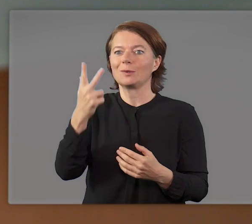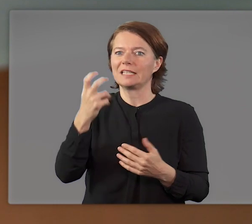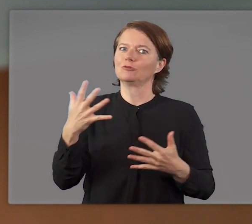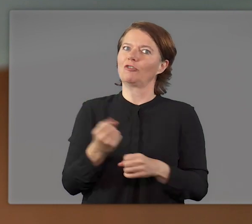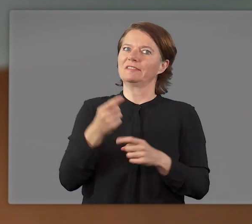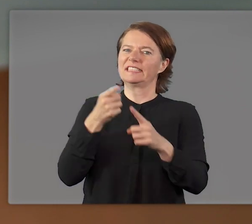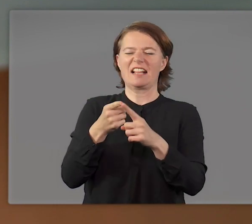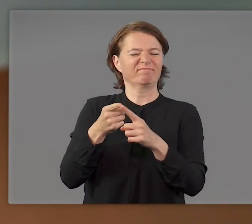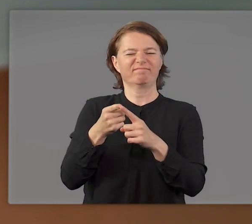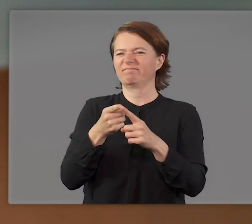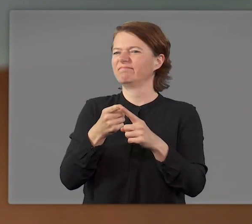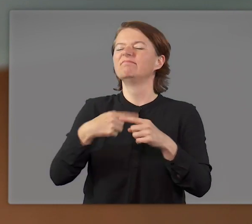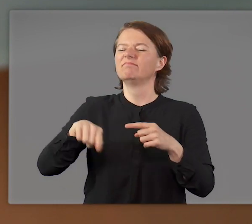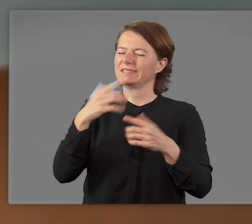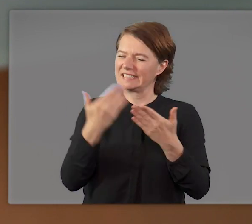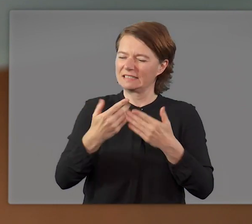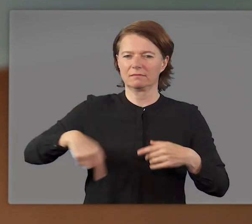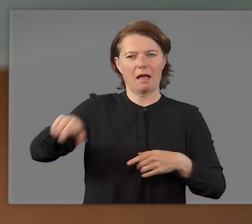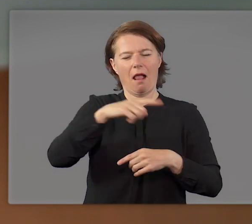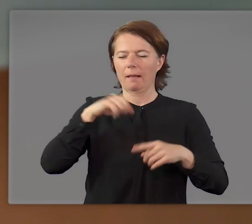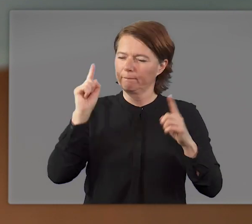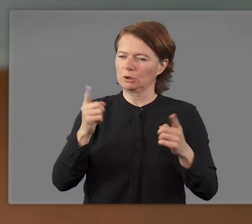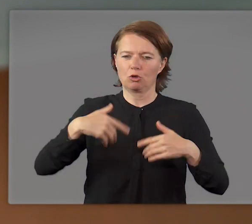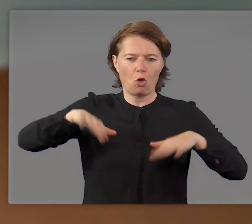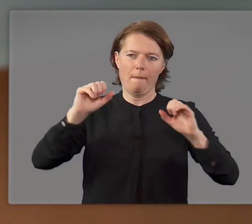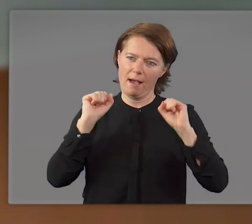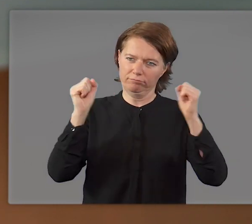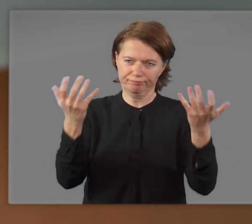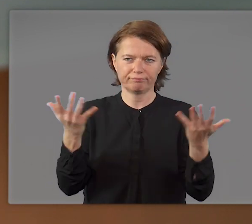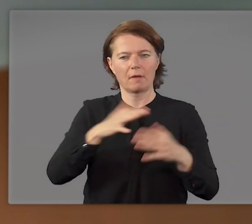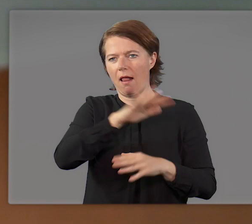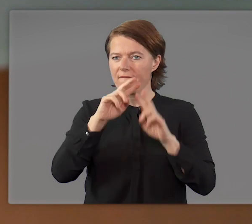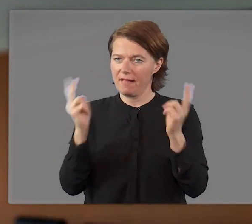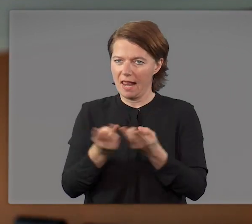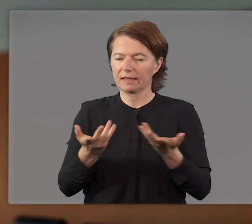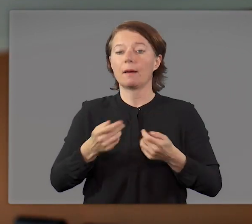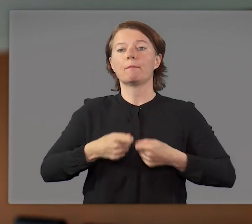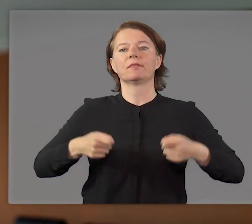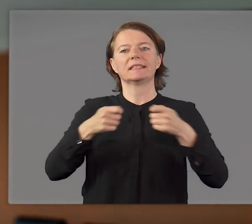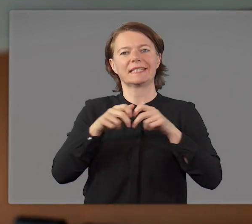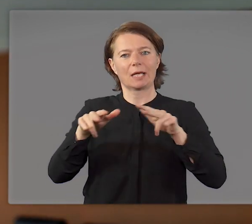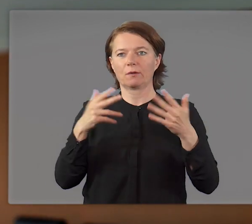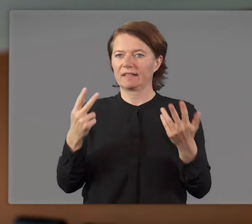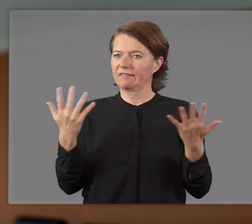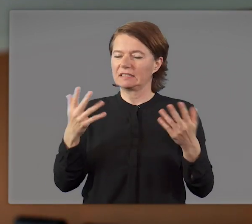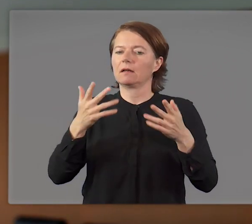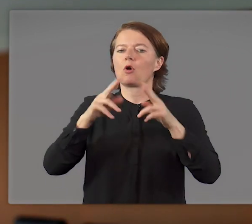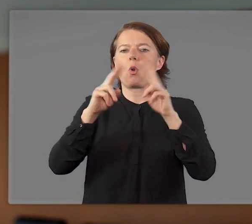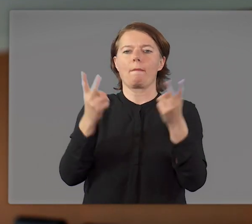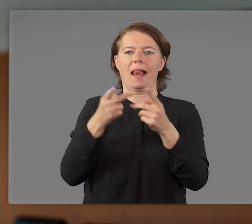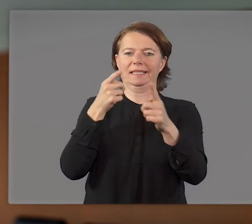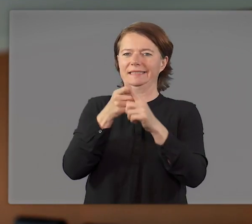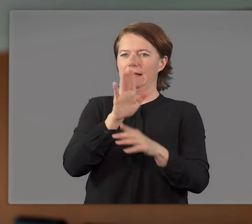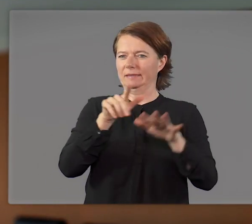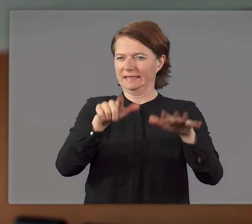nicht zu schaffen. Deshalb müssen die Staaten der Welt ihre Anstrengungen noch verstärken. Als Bundesregierung bekennen wir uns zu